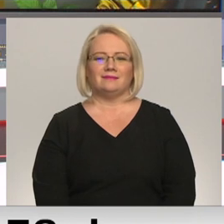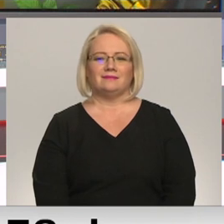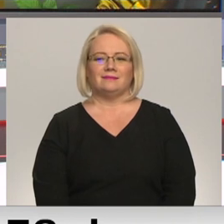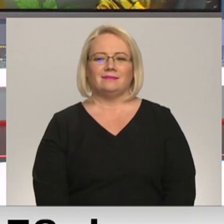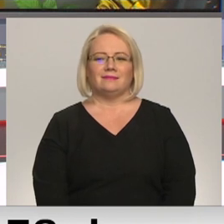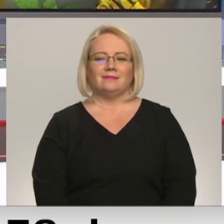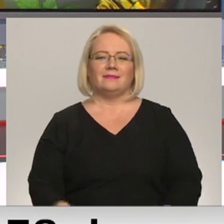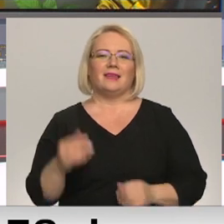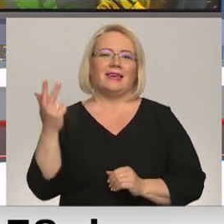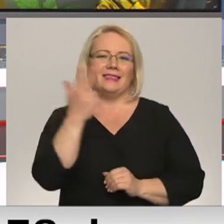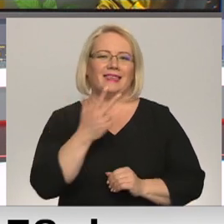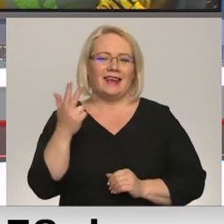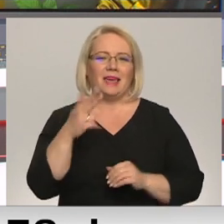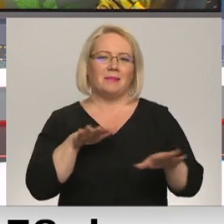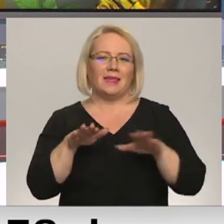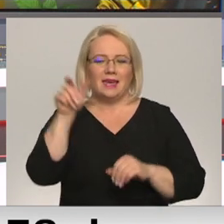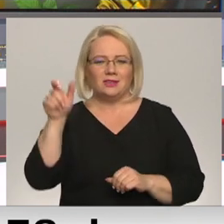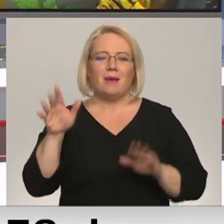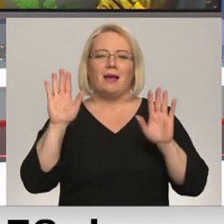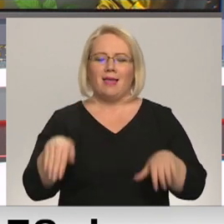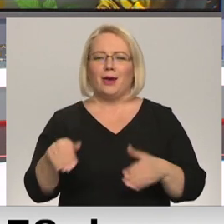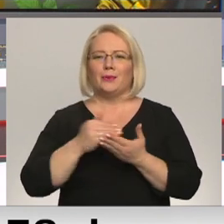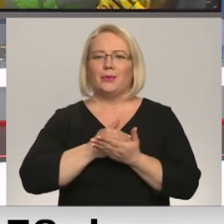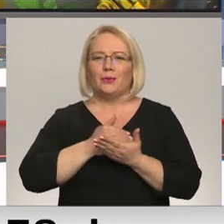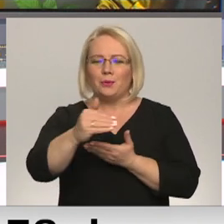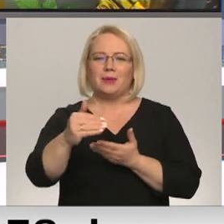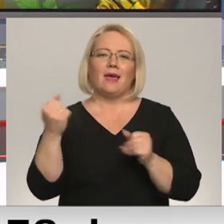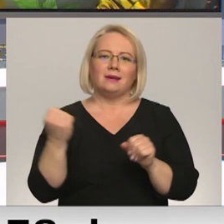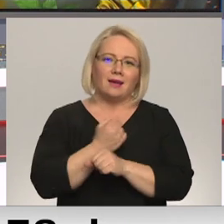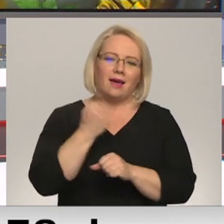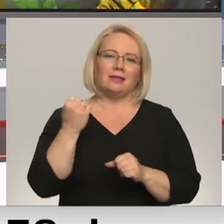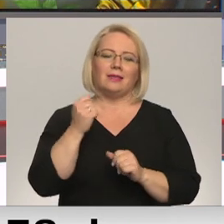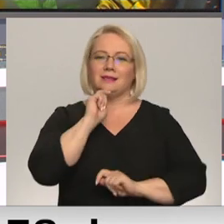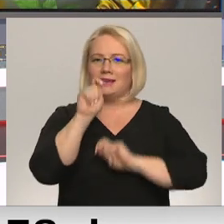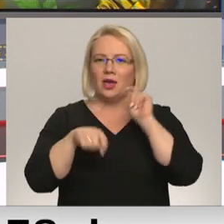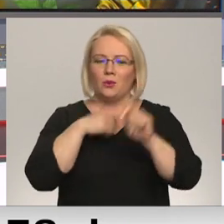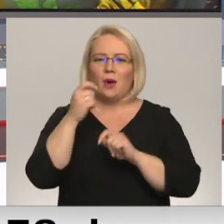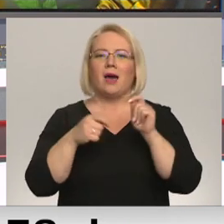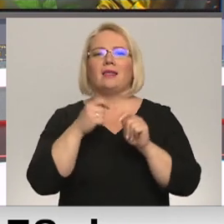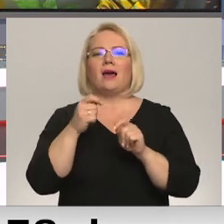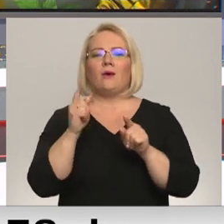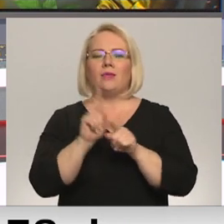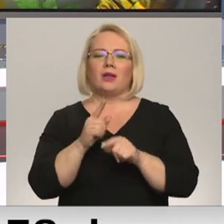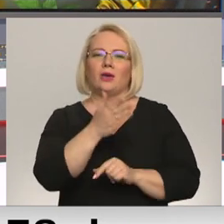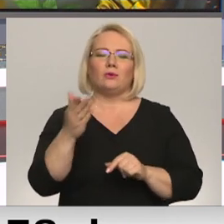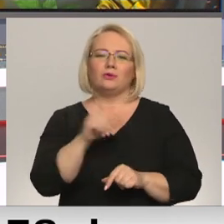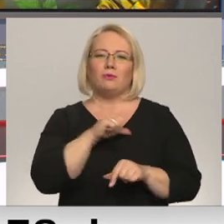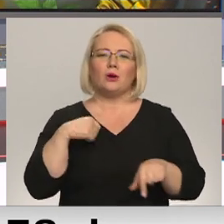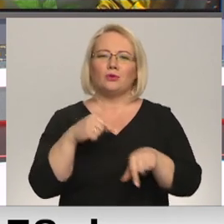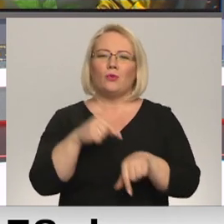Magnusa, Melīnai un Lindai, lai turpinās gan ziedotāju aktivitāte, gan jums pašu, noskaņojums nerims. Paldies! Koimanāmė.